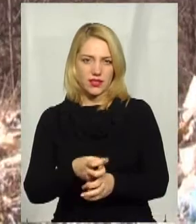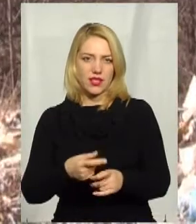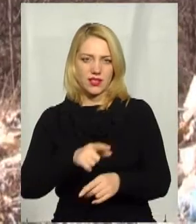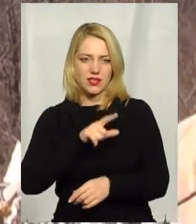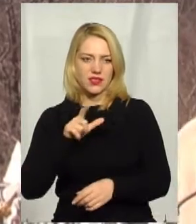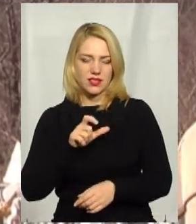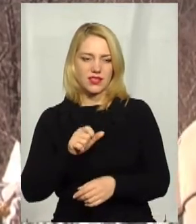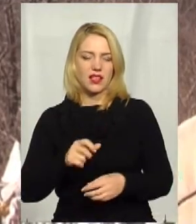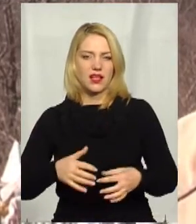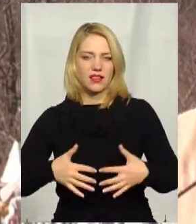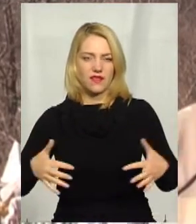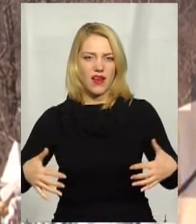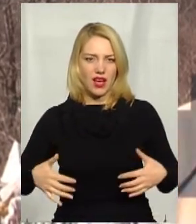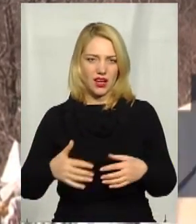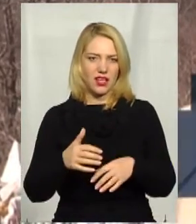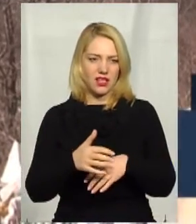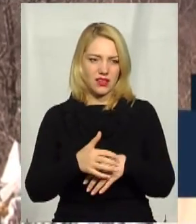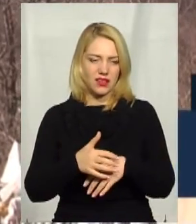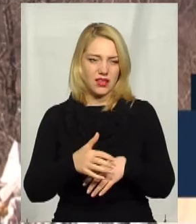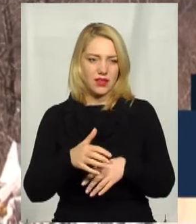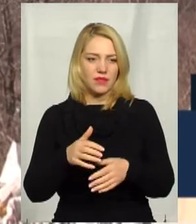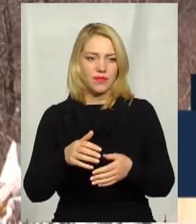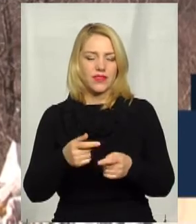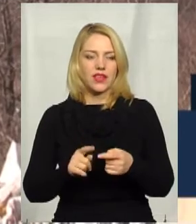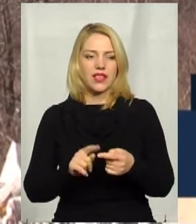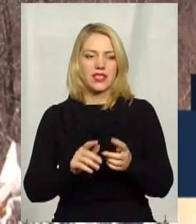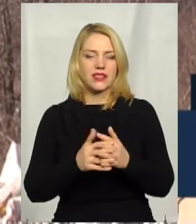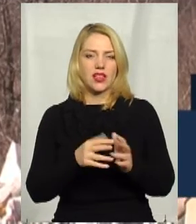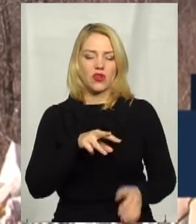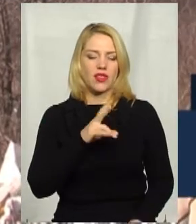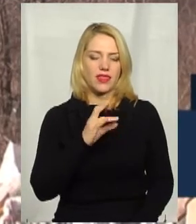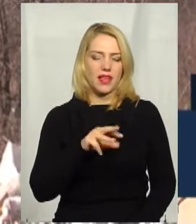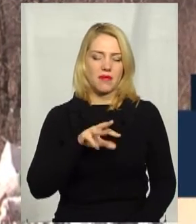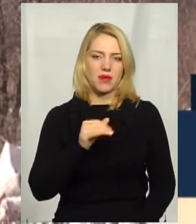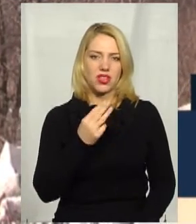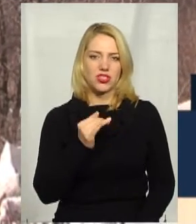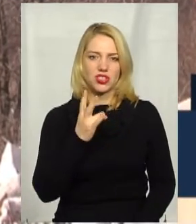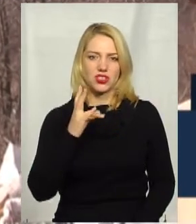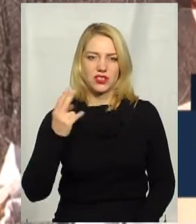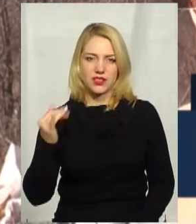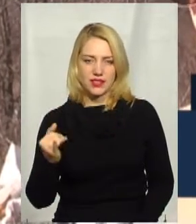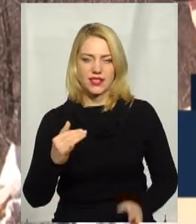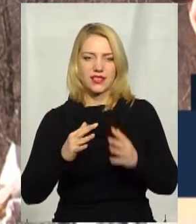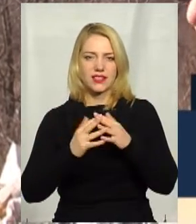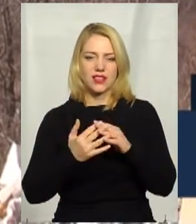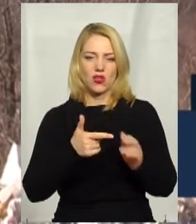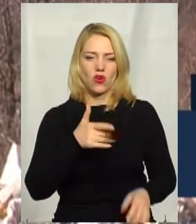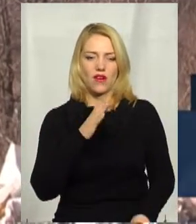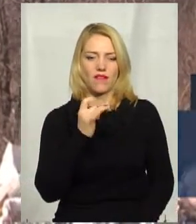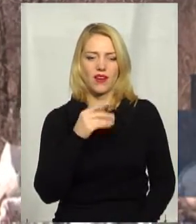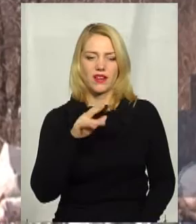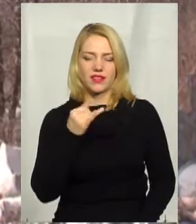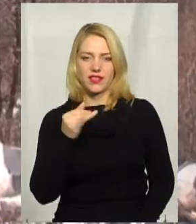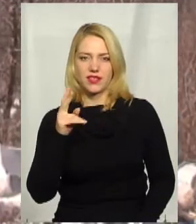-під тварин. Тут між немеченцями і селом Немеченці, селом Гордійське, є дорога до ставка,